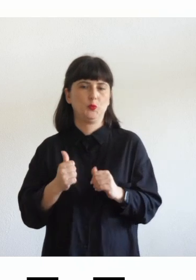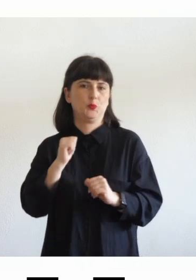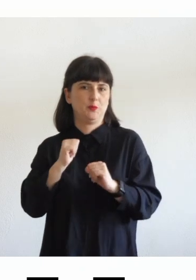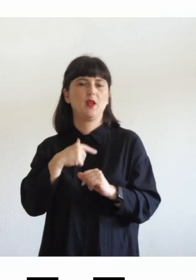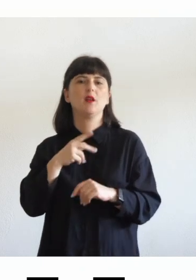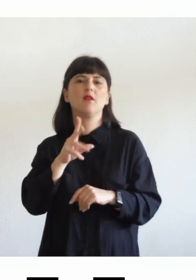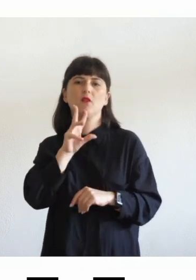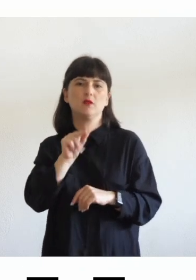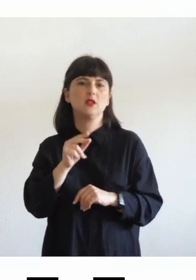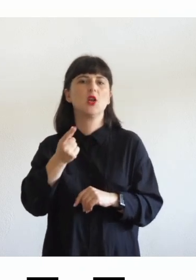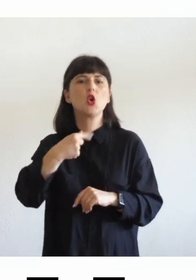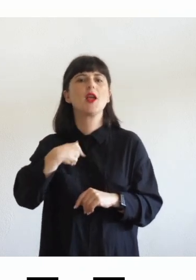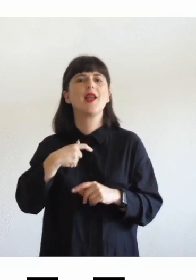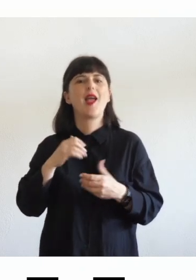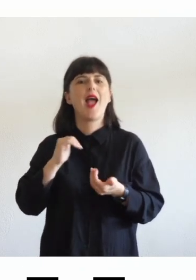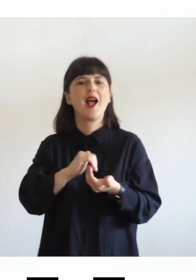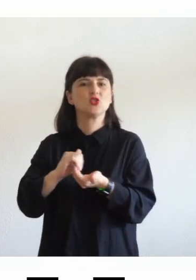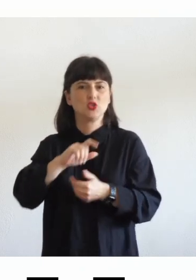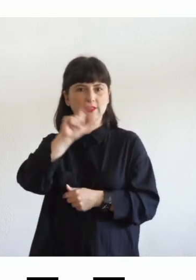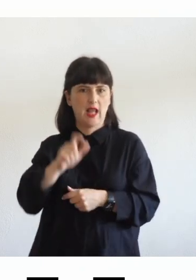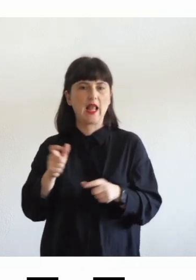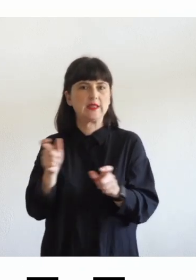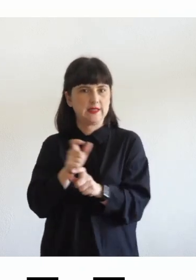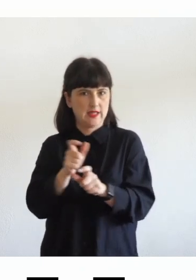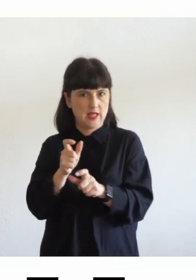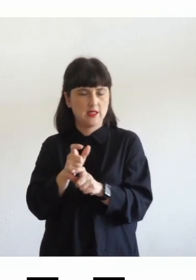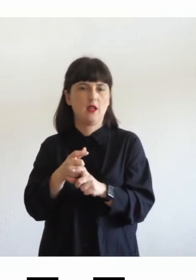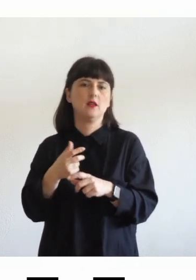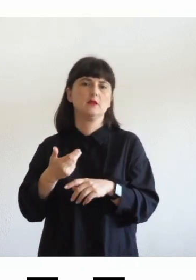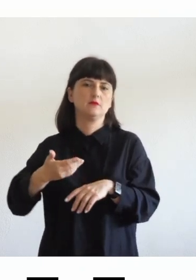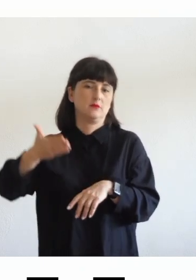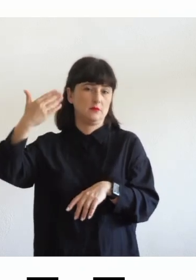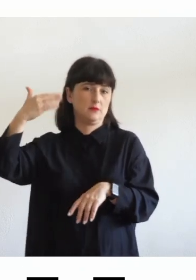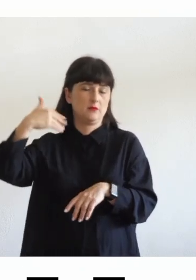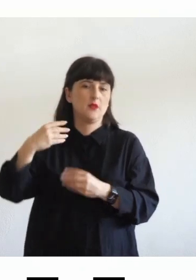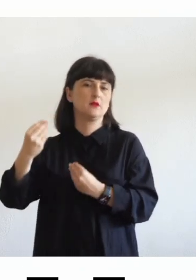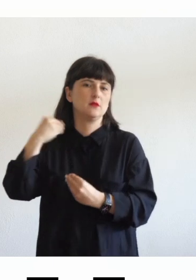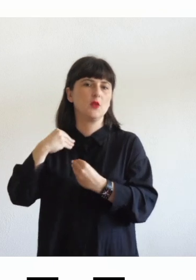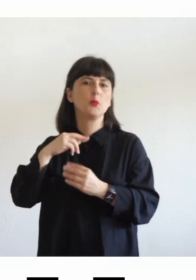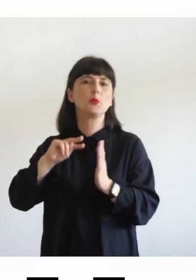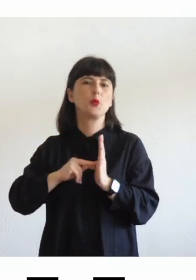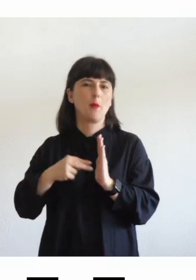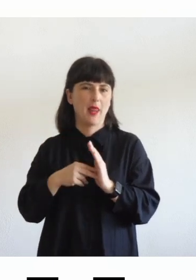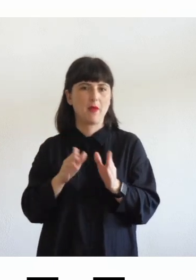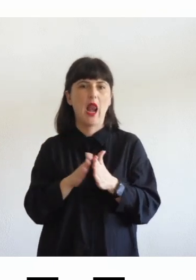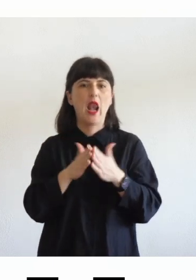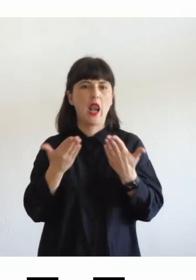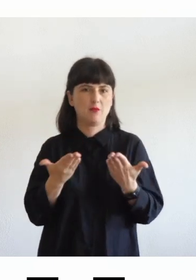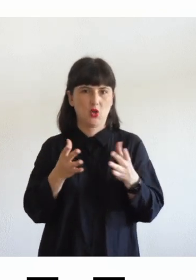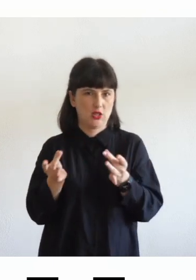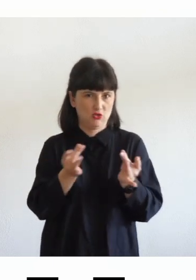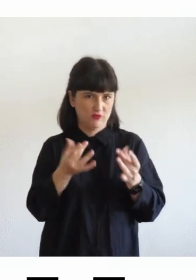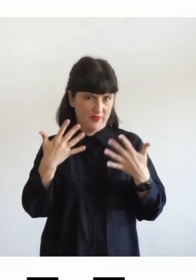'associazione italiana dislessia ci siamo posti tanto tempo fa il problema del libro digitale